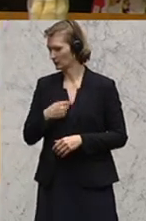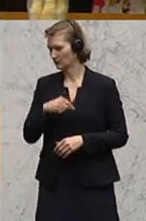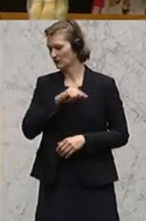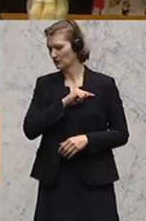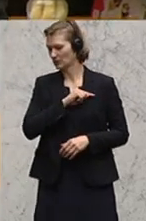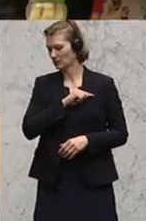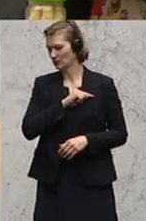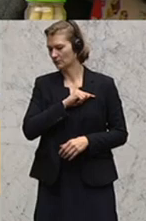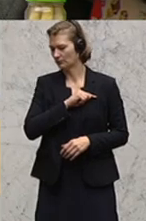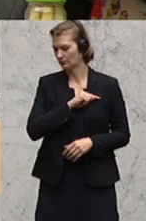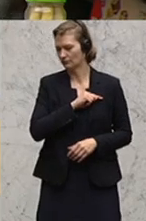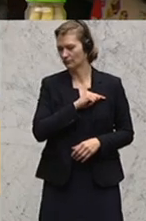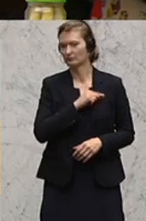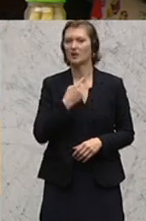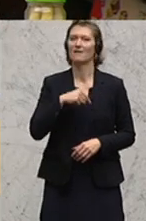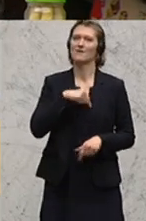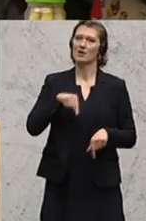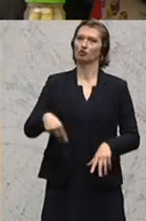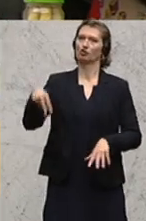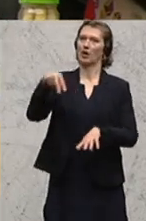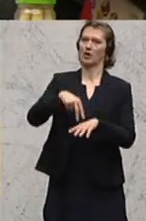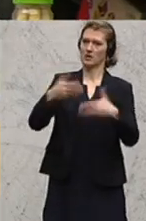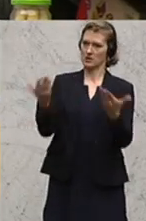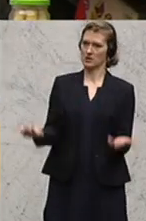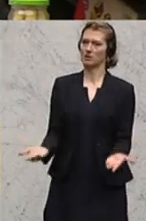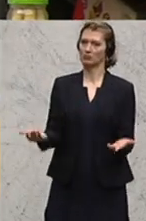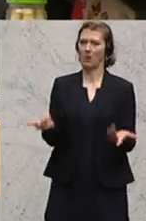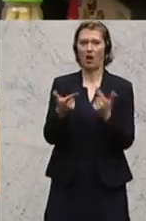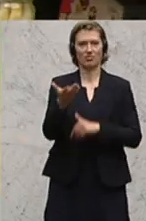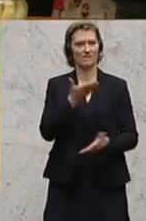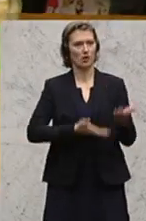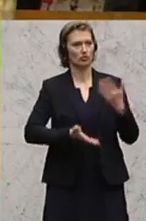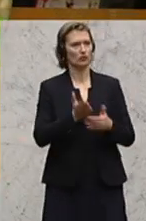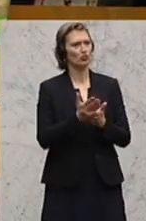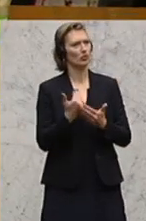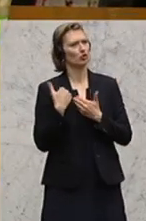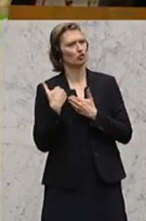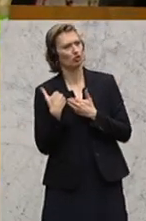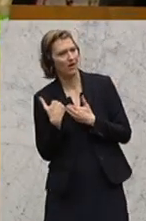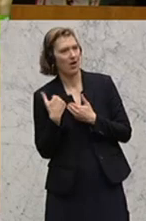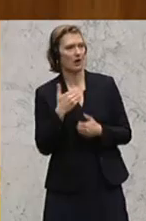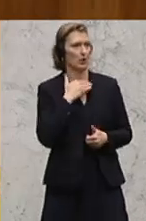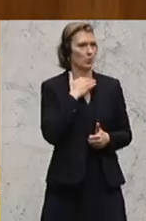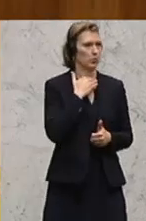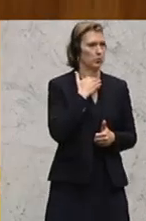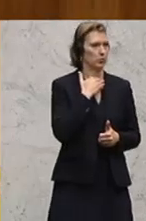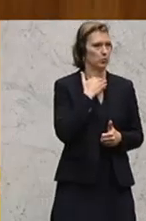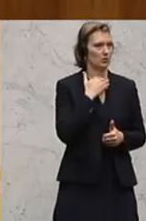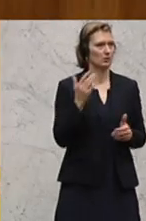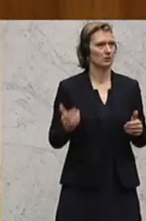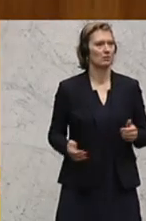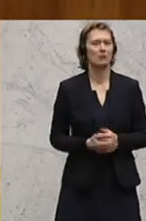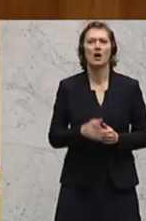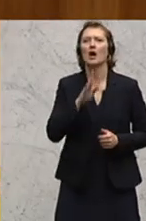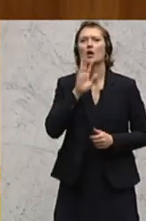Aber wir stehen hier für die österreichische Landwirtschaft, die es schwer genug hat. Schwer genug. Wir